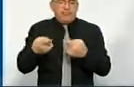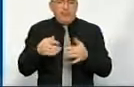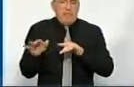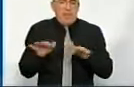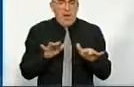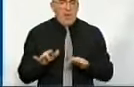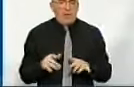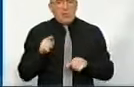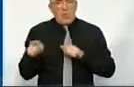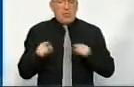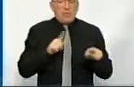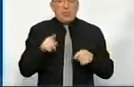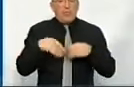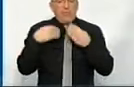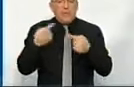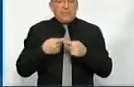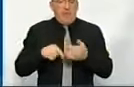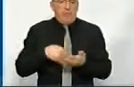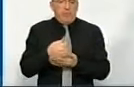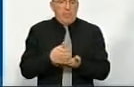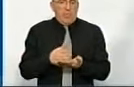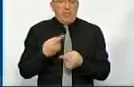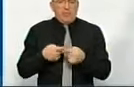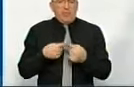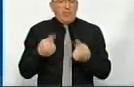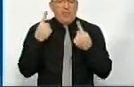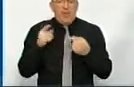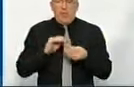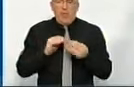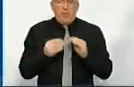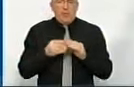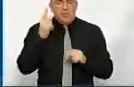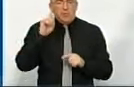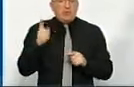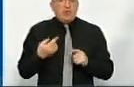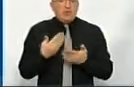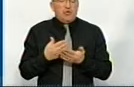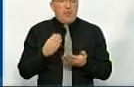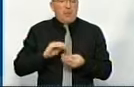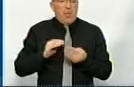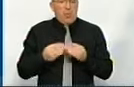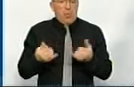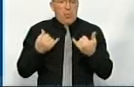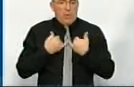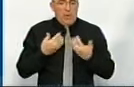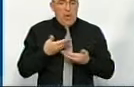механізми того, що вам видається ця послуга. Так, це величезна проблема. Знаєте, з чим є проблема? Що в нас